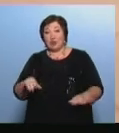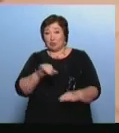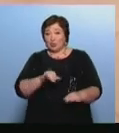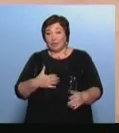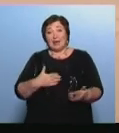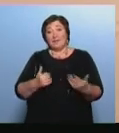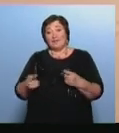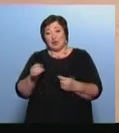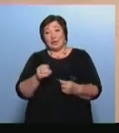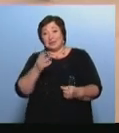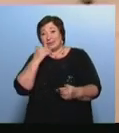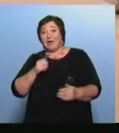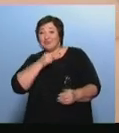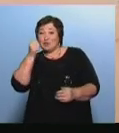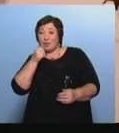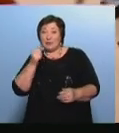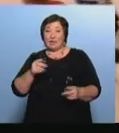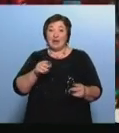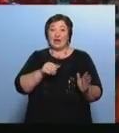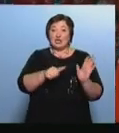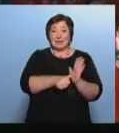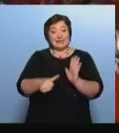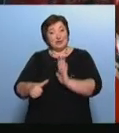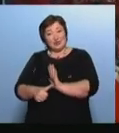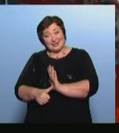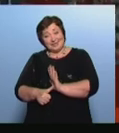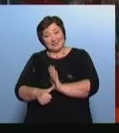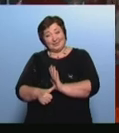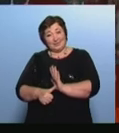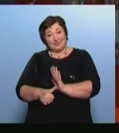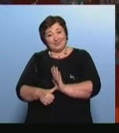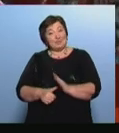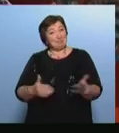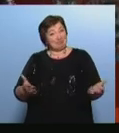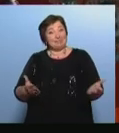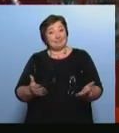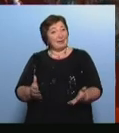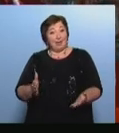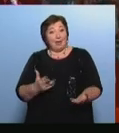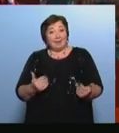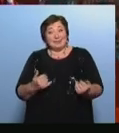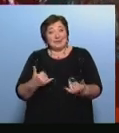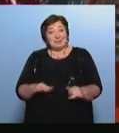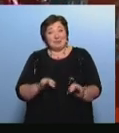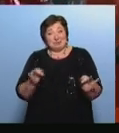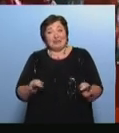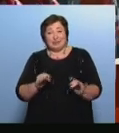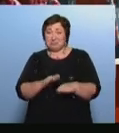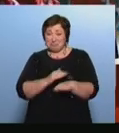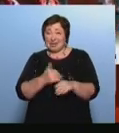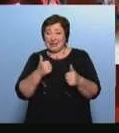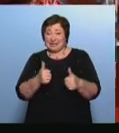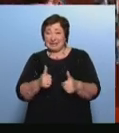равных играли со взрослыми Итог лечья 6-6 Удивили вас ребята молодые? Да вообще страшное дело, я говорю Молодцы